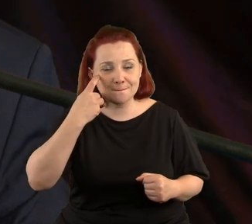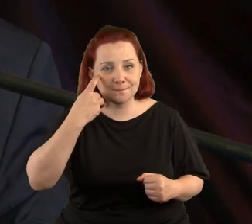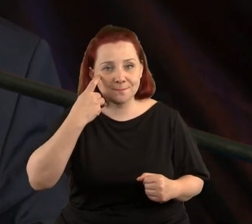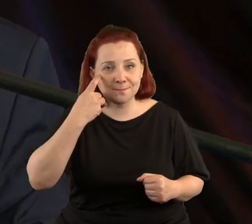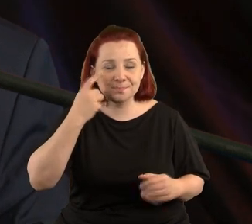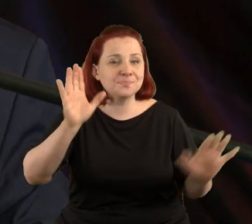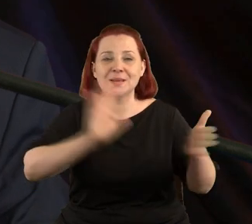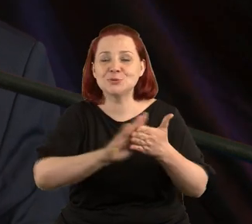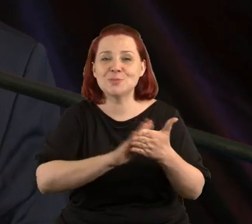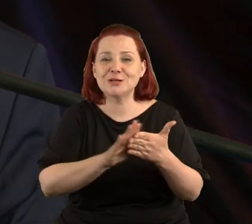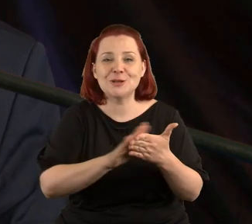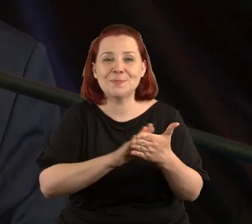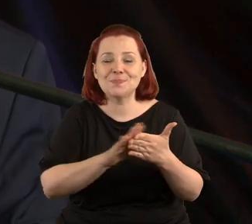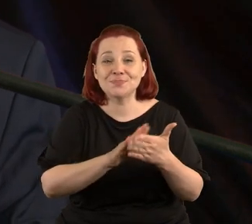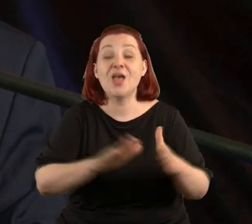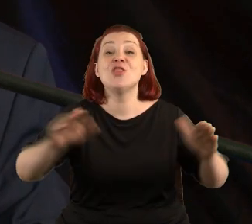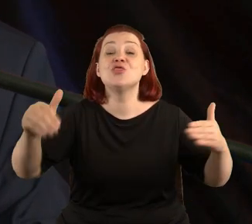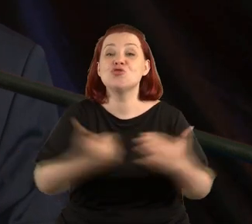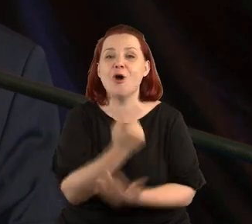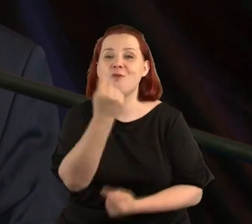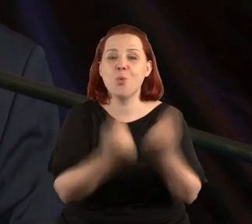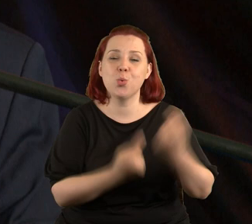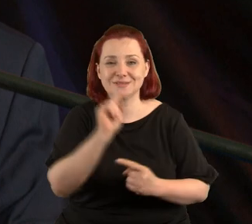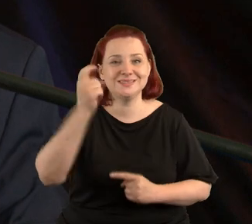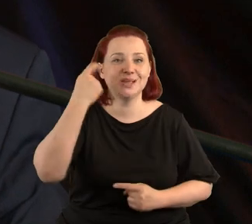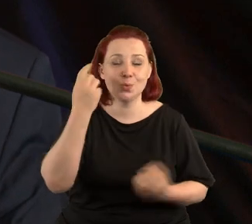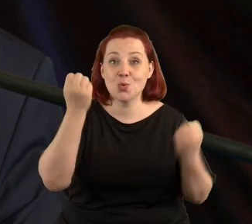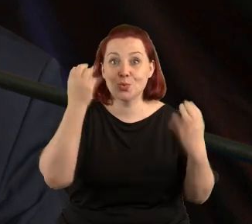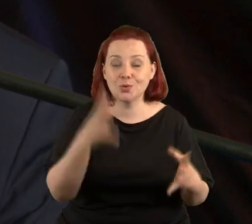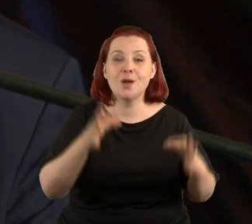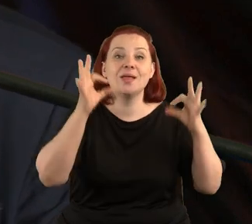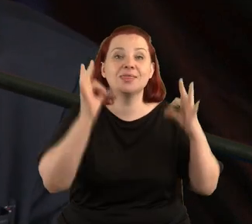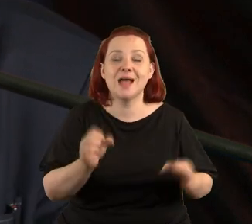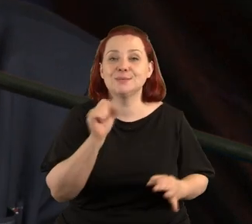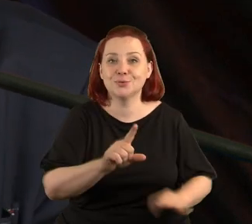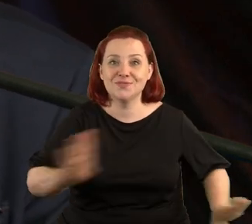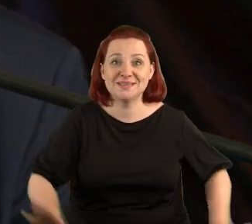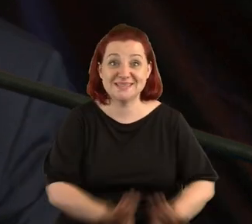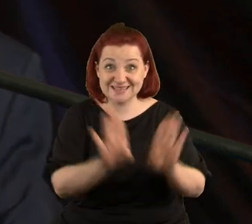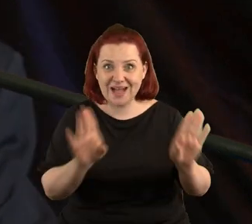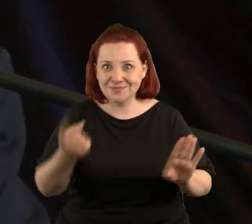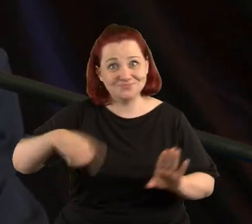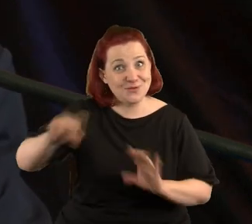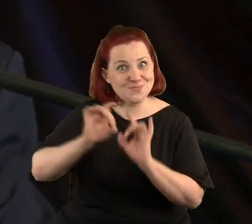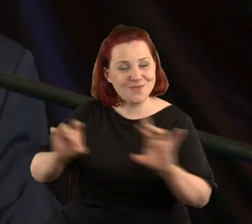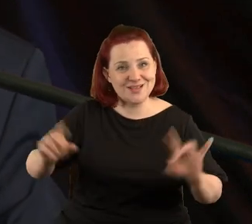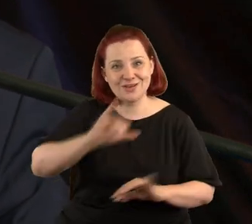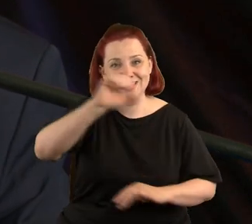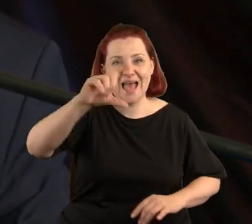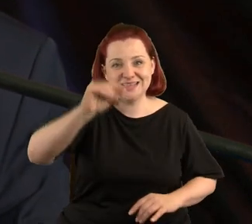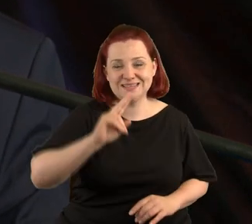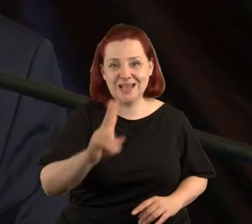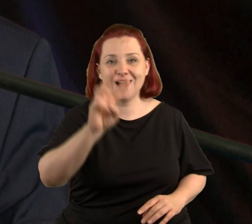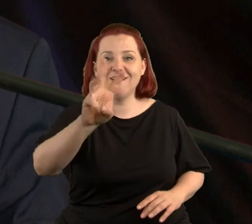przepraszam, w Nowochódzkim Centrum Kultury odbywa się wystawa naszego profesora Jacka